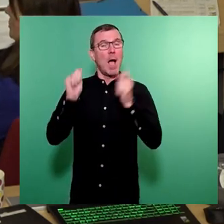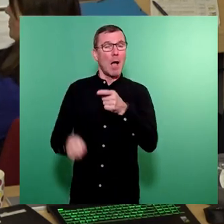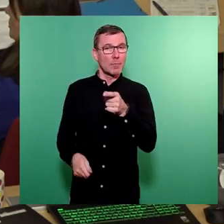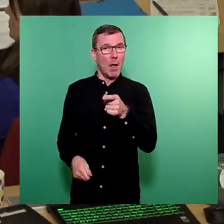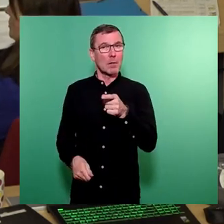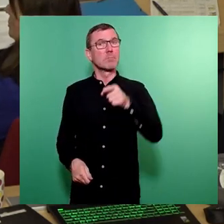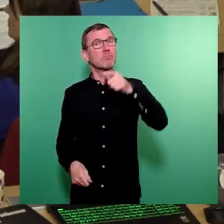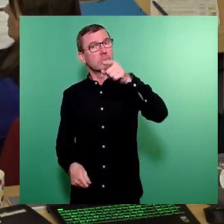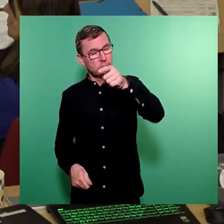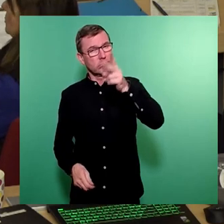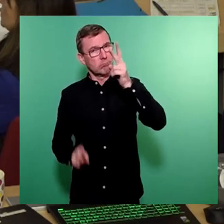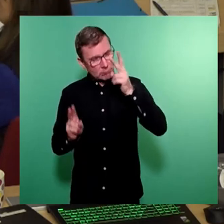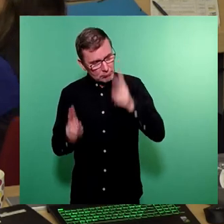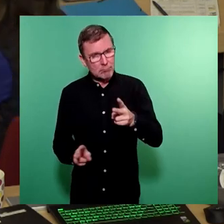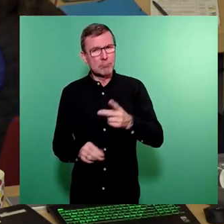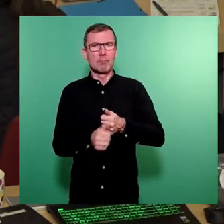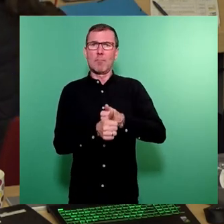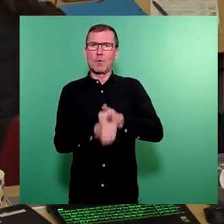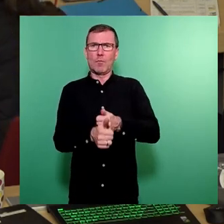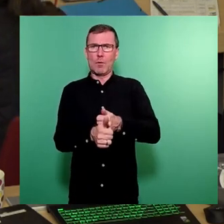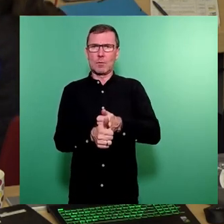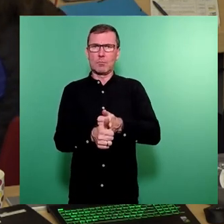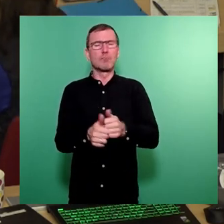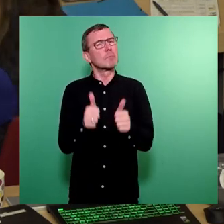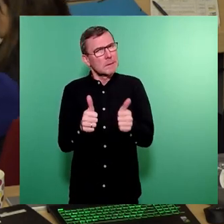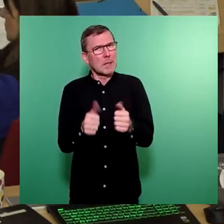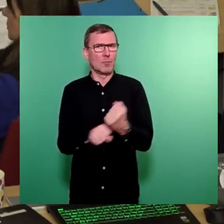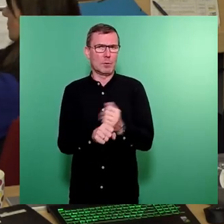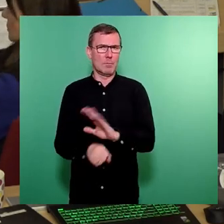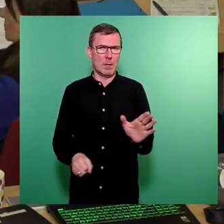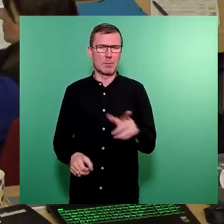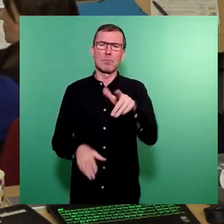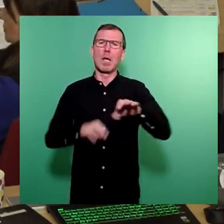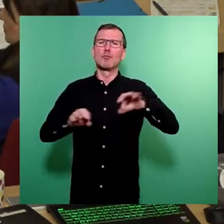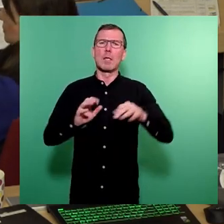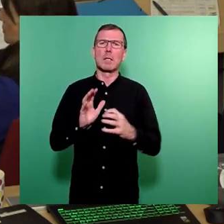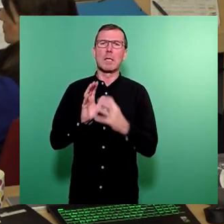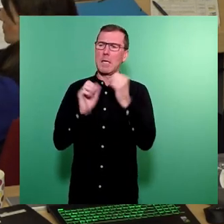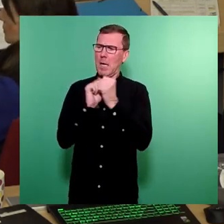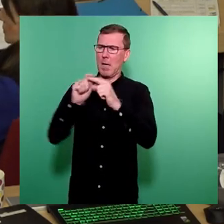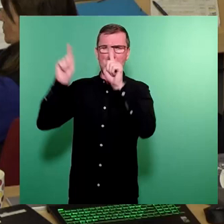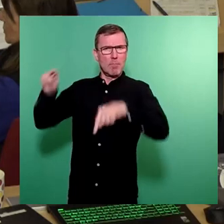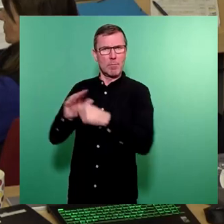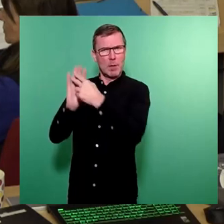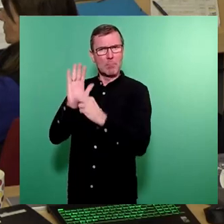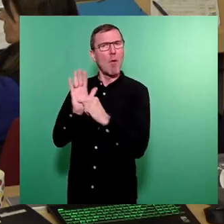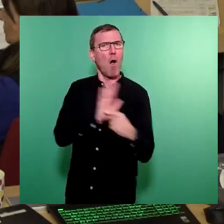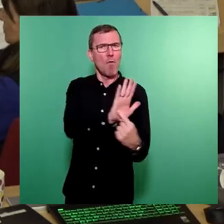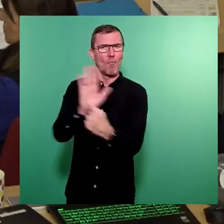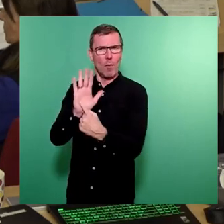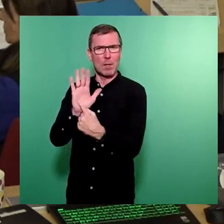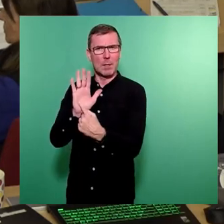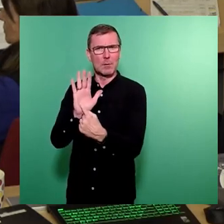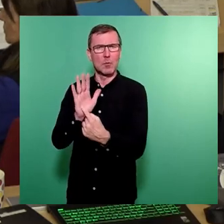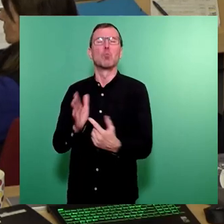sehr gut gefolgt und haben ein Strategiepapier im Jahr darauf vorgelegt, was also